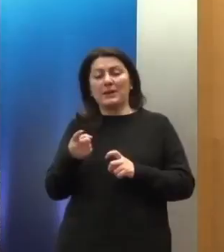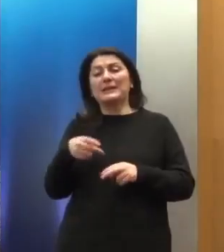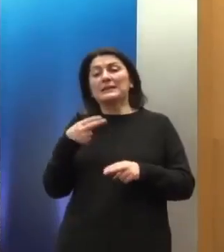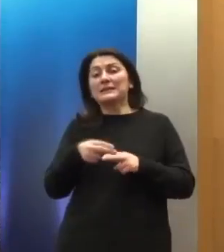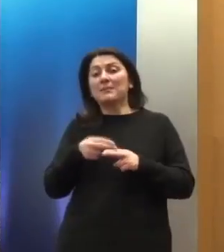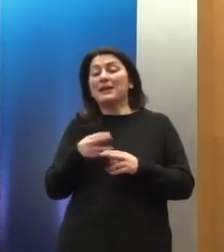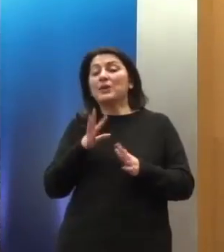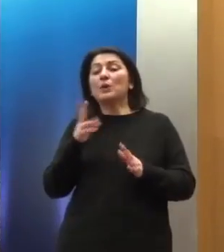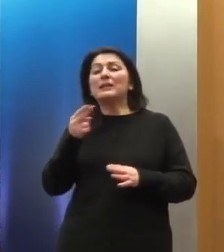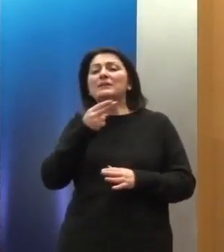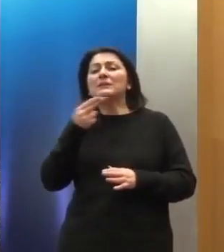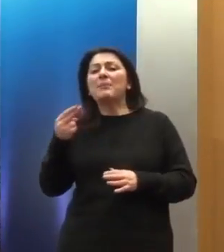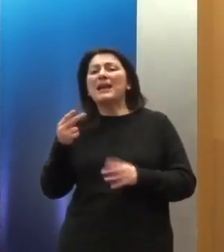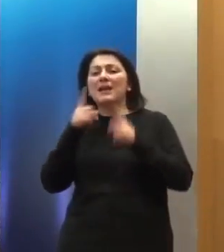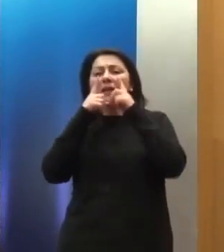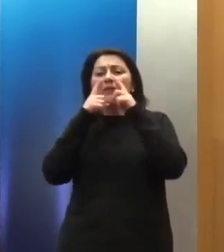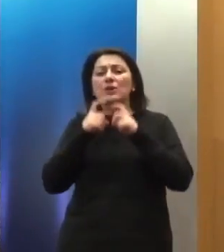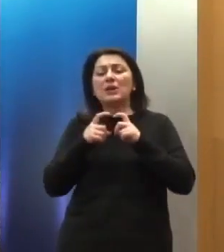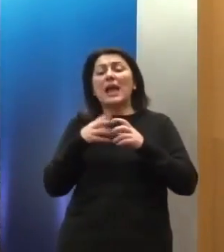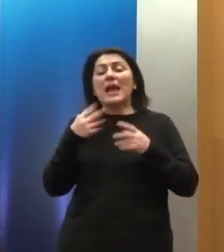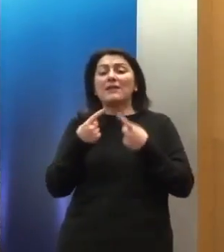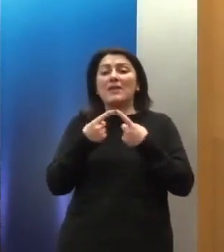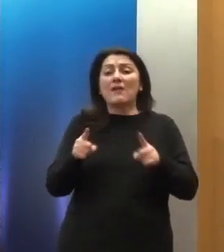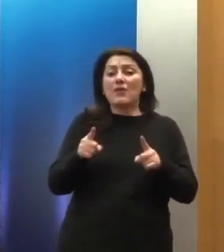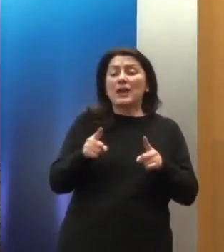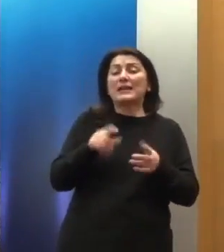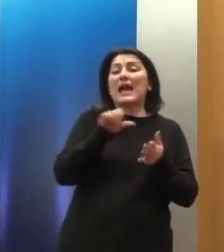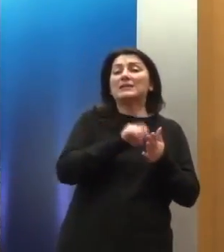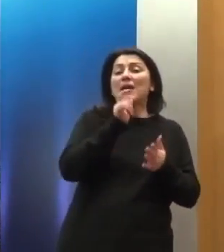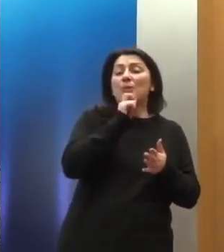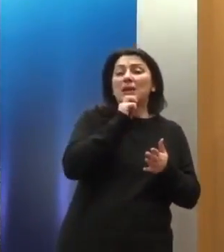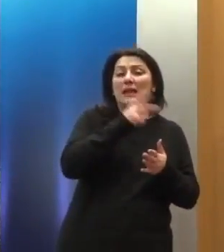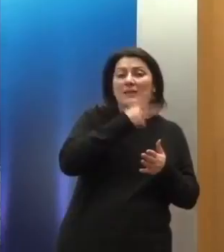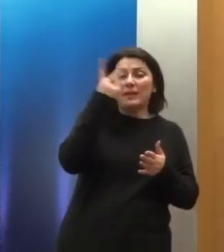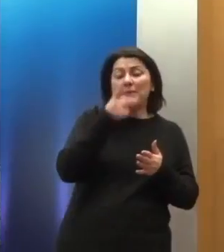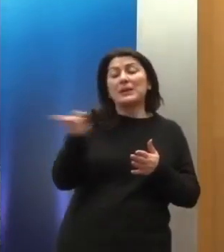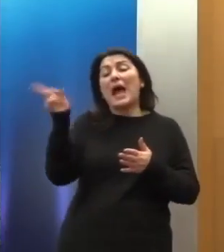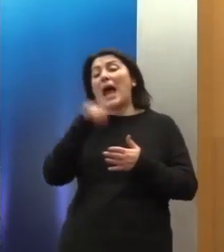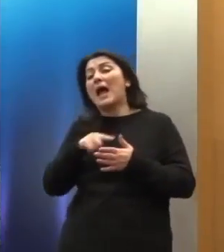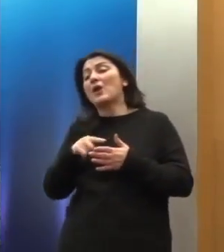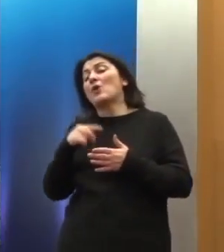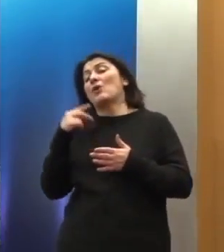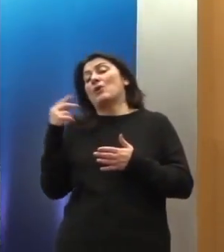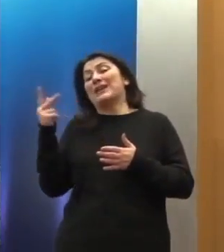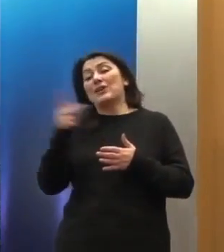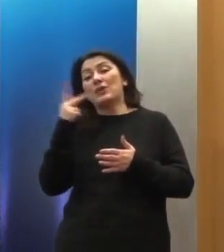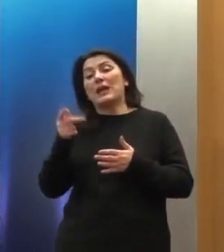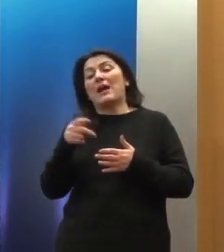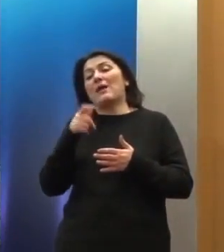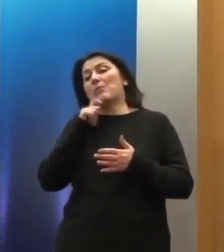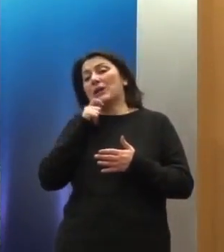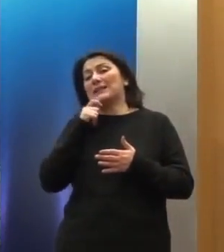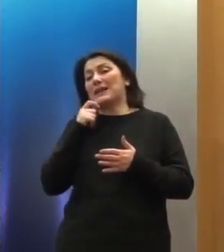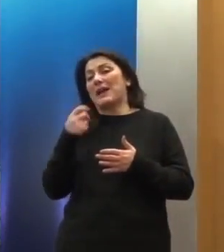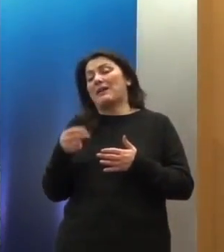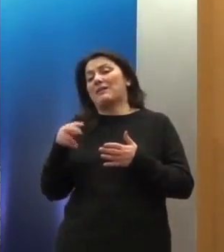διαφορετικό τρόπο στο σύμφωνο για τα αστικά και πολιτικά δικαιώματα και με διαφορετικό στα κοινωνικά, οικονομικά και πολιτιστικά δικαιώματα. Αυτό πρέπει να